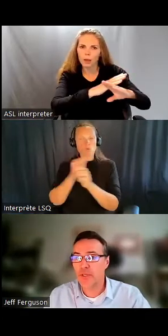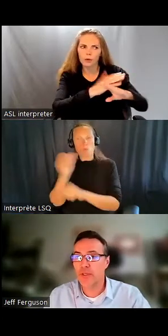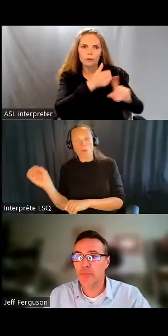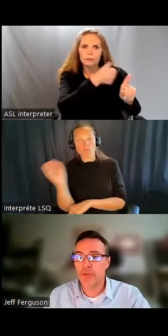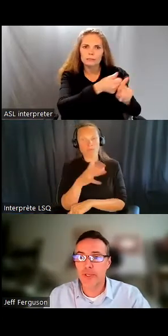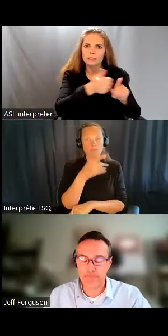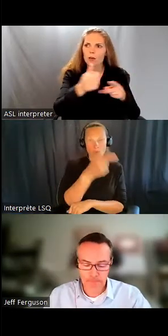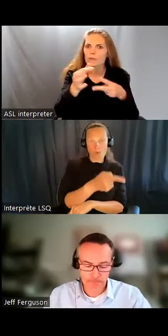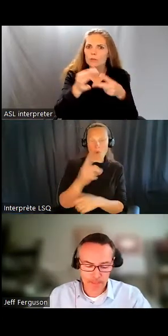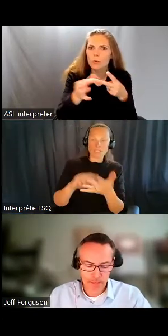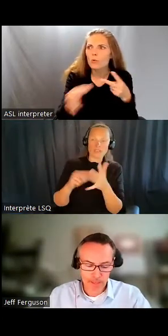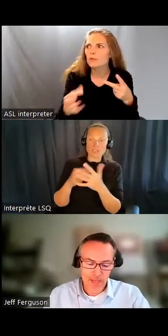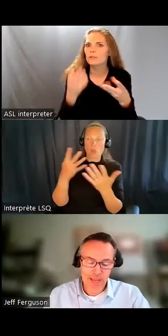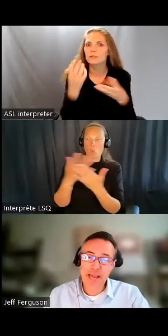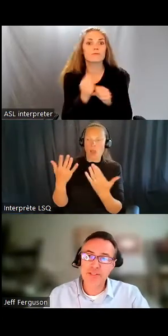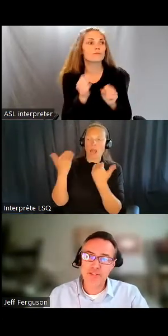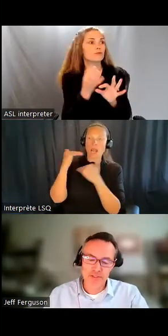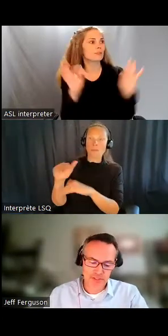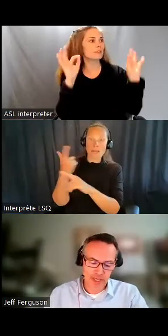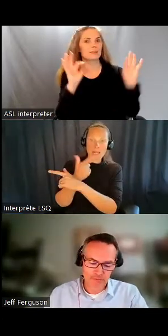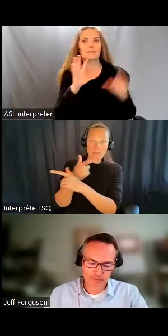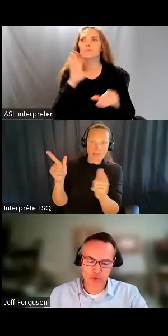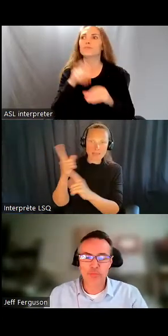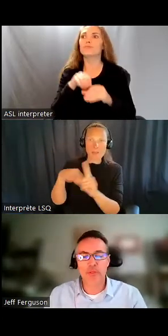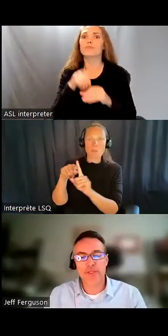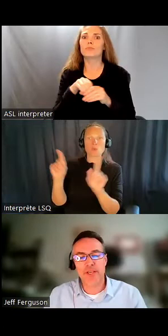liberté et à la participation complète dans la communauté.